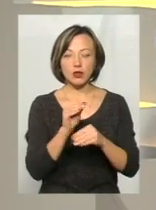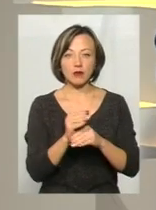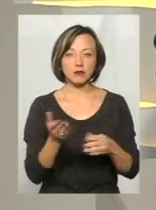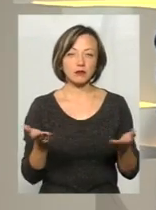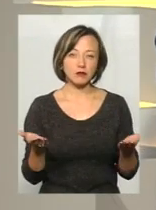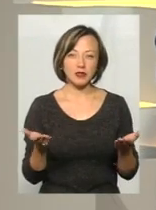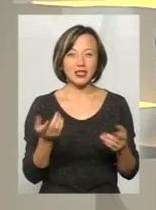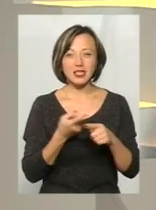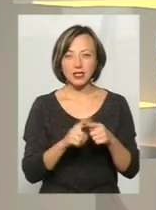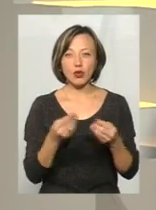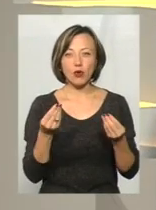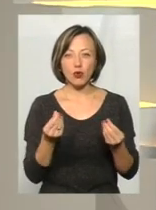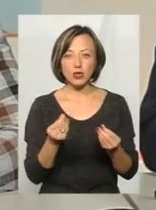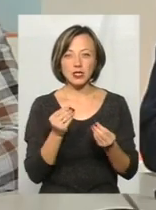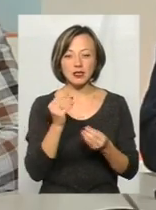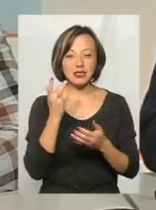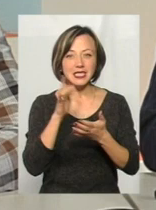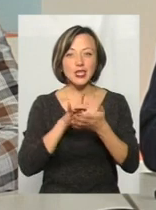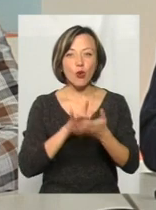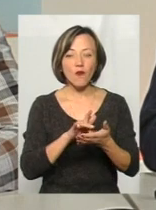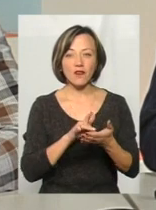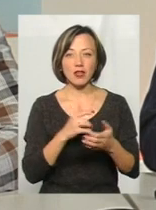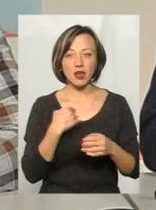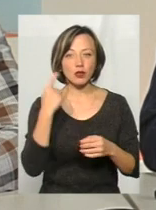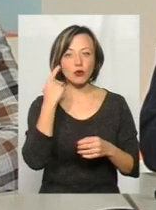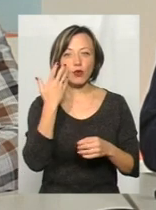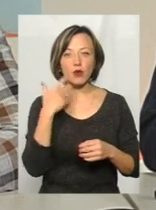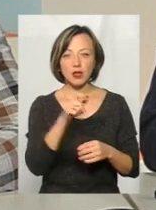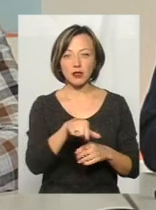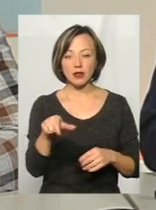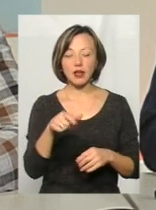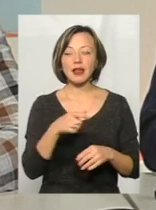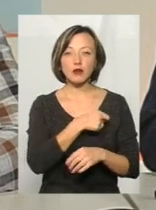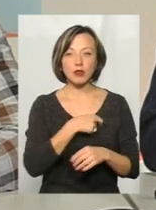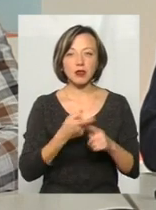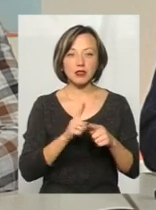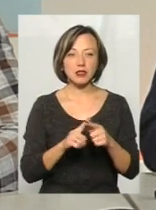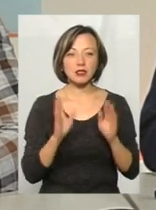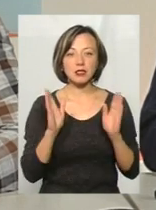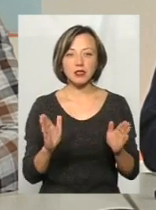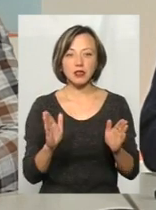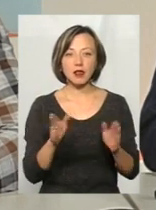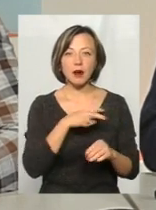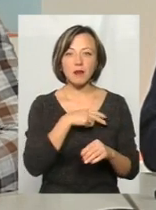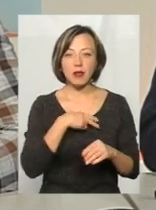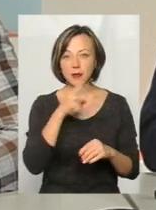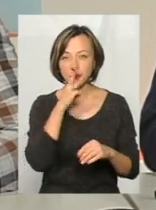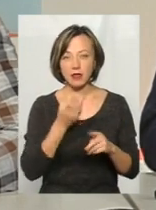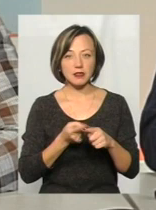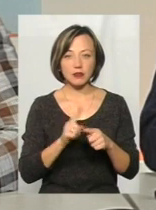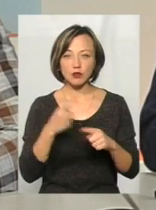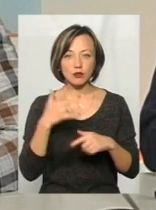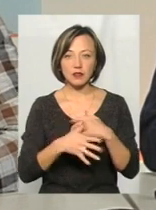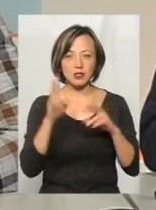проїдання, тому що ці кошти вони цільові. І я чую, коли від деяких депутатів, що ці кошти будуть викарчені на премії чи зарплати, то я